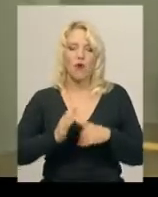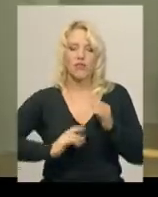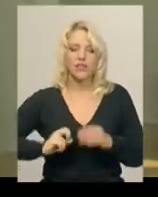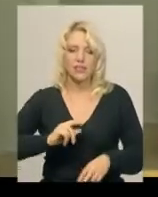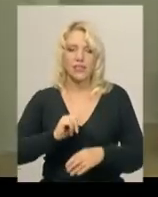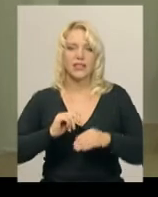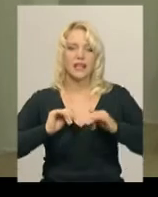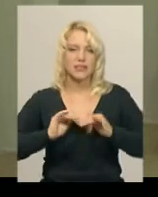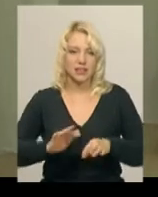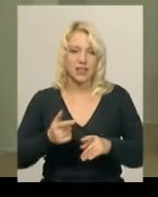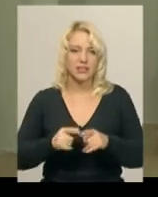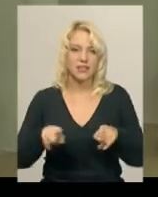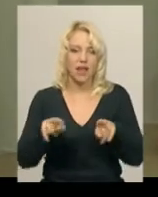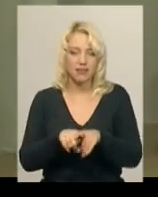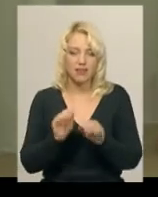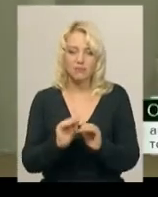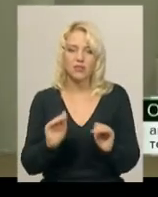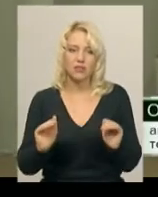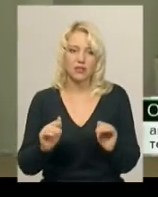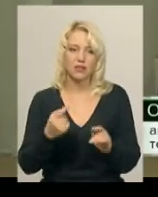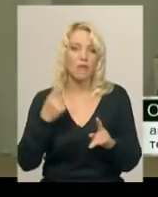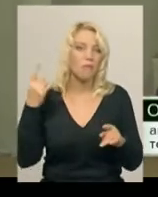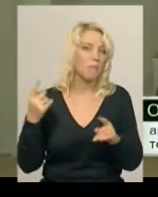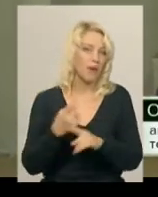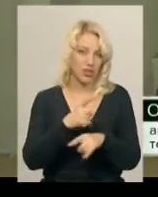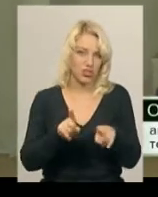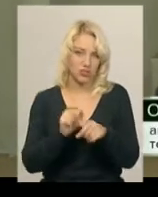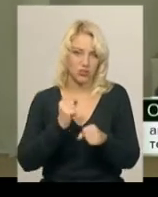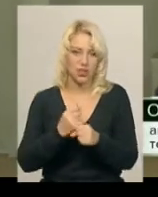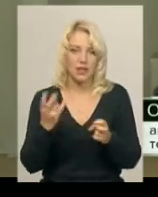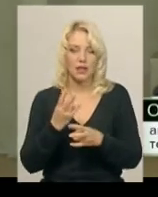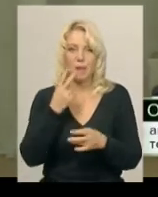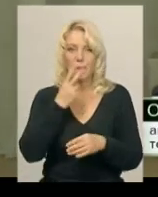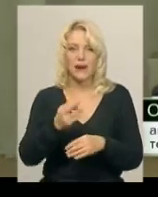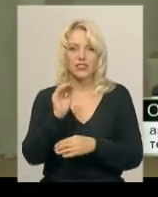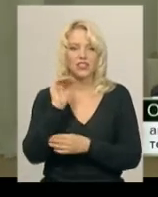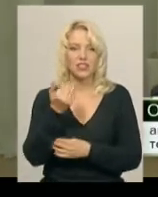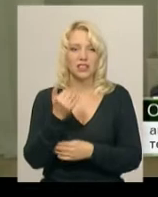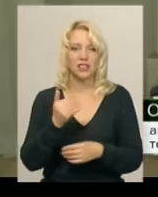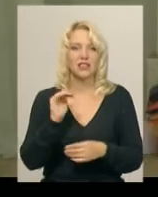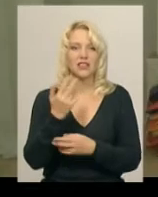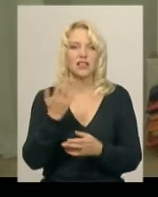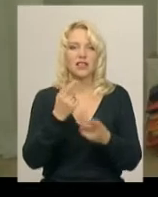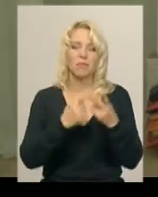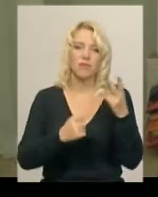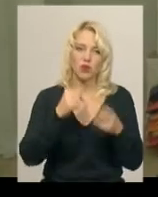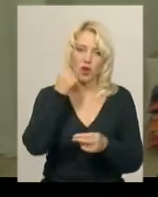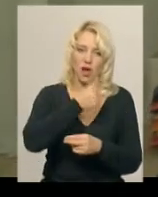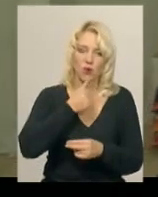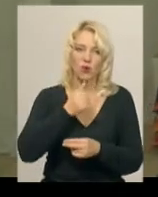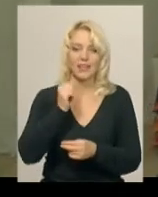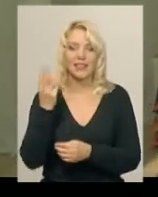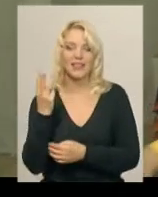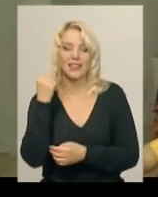глядачами працюватиме вперше. Тут потрібно відчувати, тут треба бачити дитину, тому що дитинка, який півтора року і